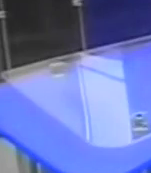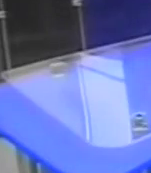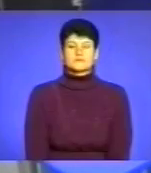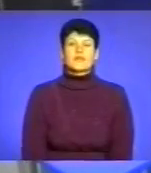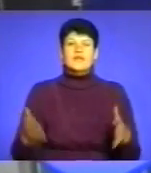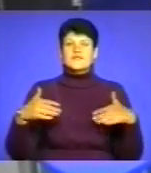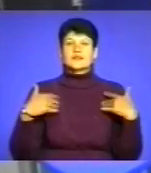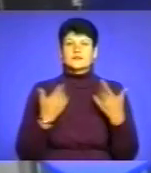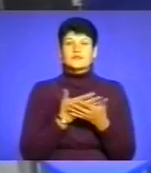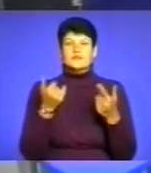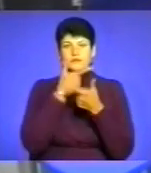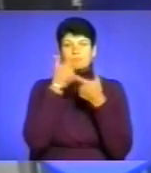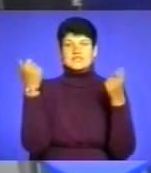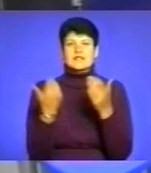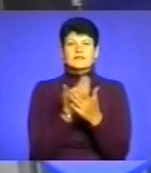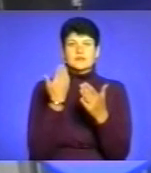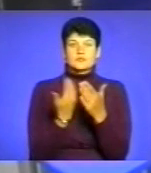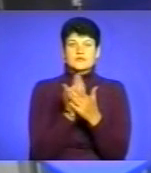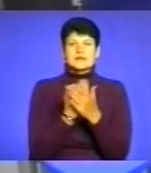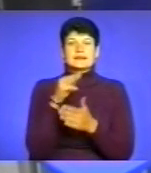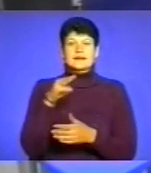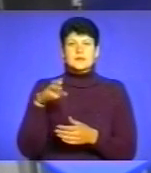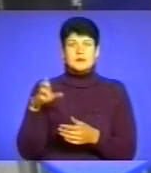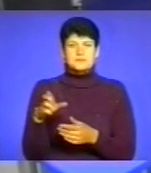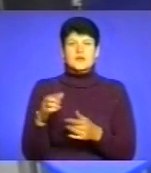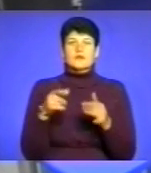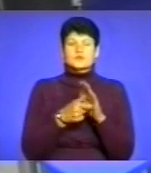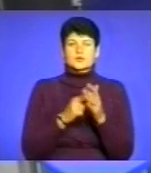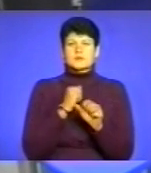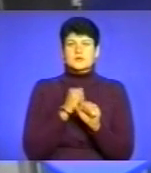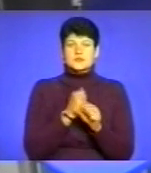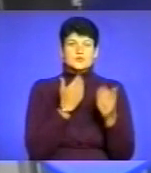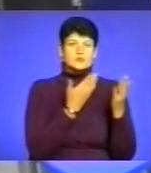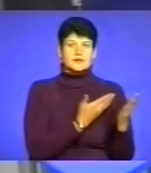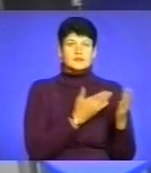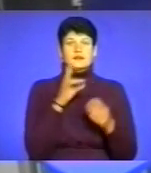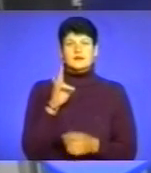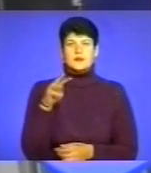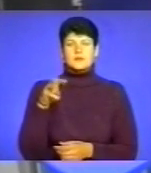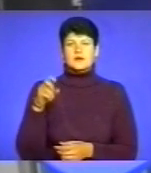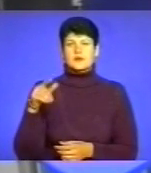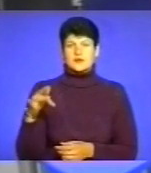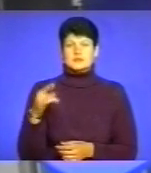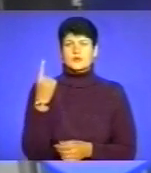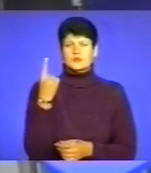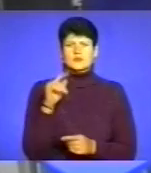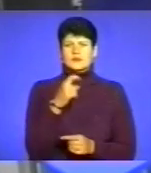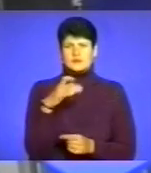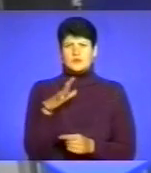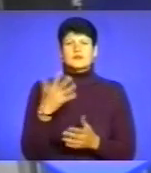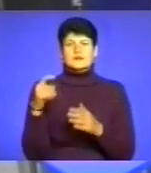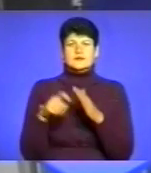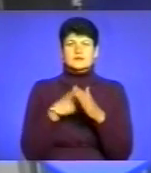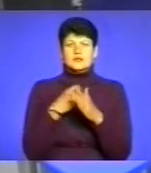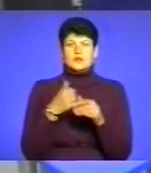Вітаю вас в ефірі інформаційний випуск Вісті ТТБ. студії для вас працює я, ведуща Наталя Михралєєва. І за мить ви дізнаєтеся про головні